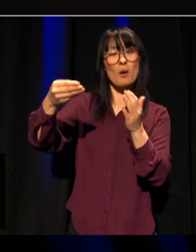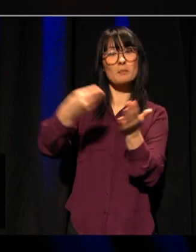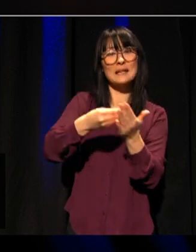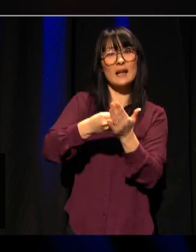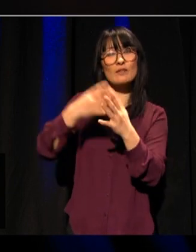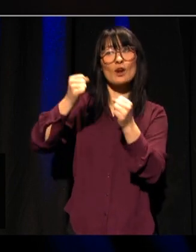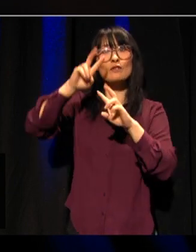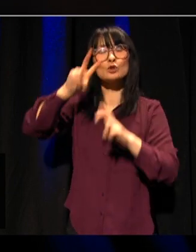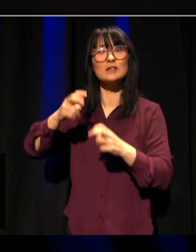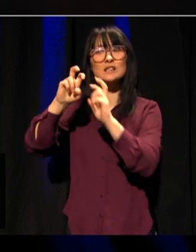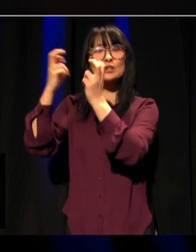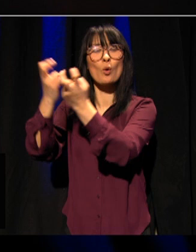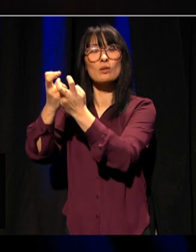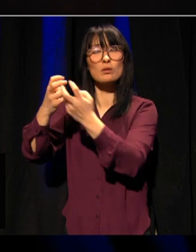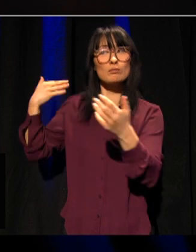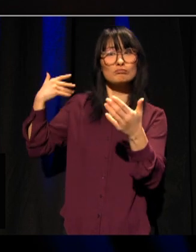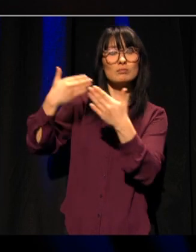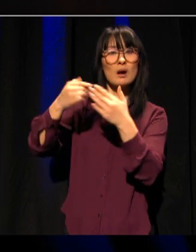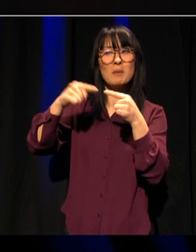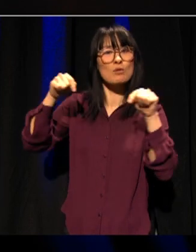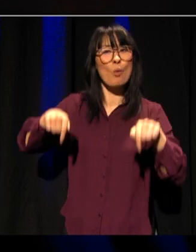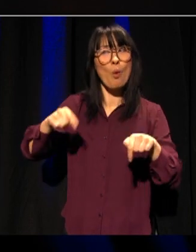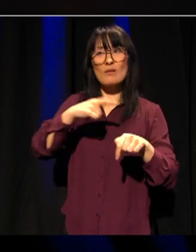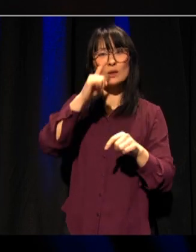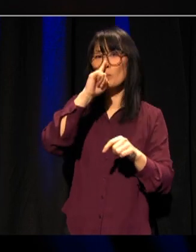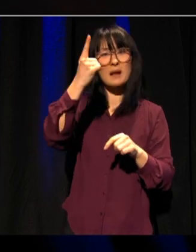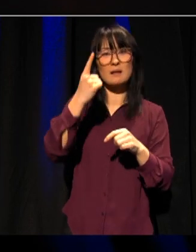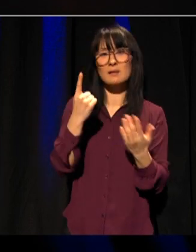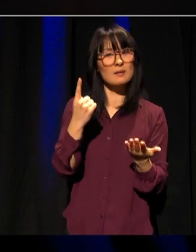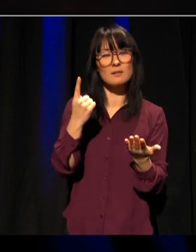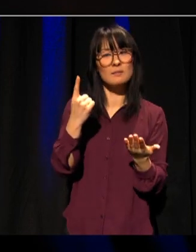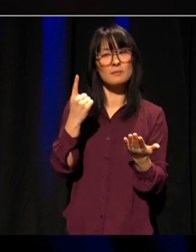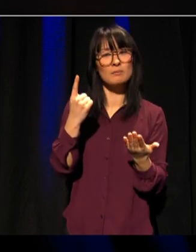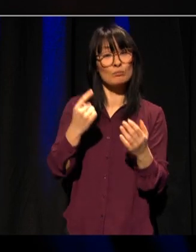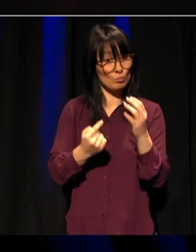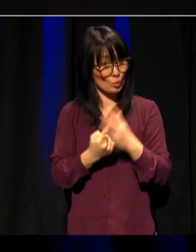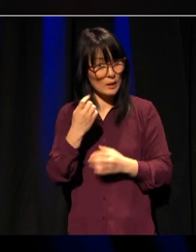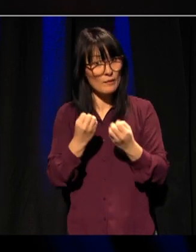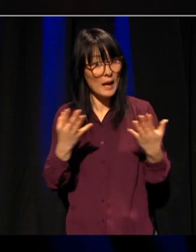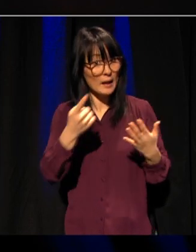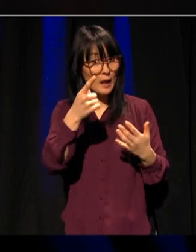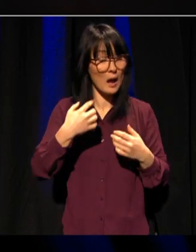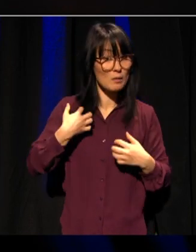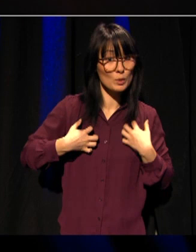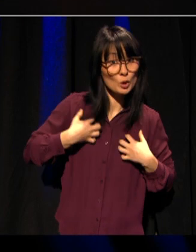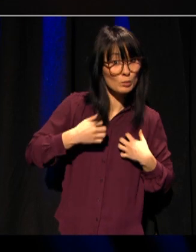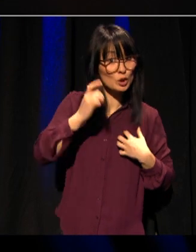er vi ikke lenger. Det gjør kanskje noe med nattesøvn til flere av oss.